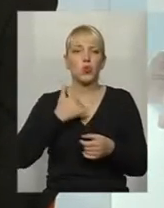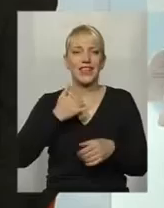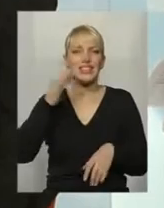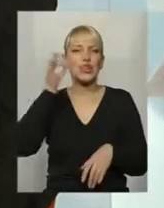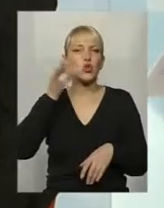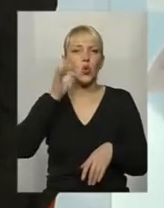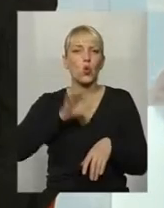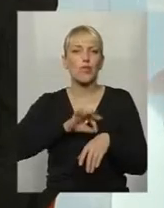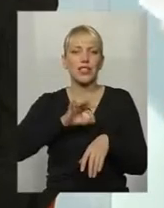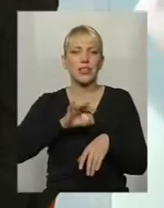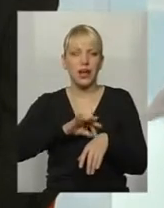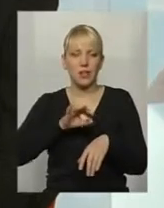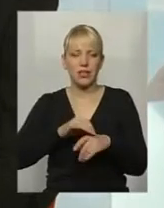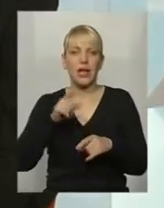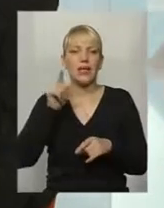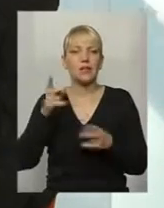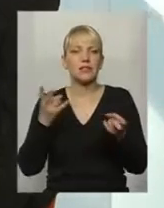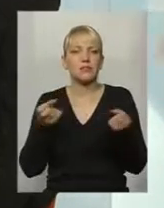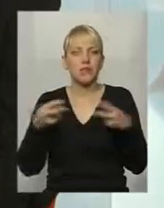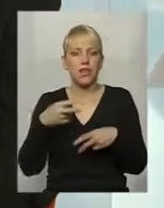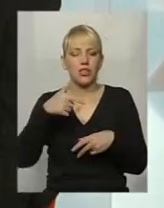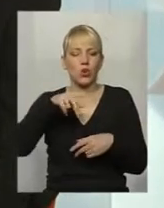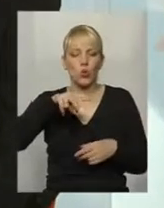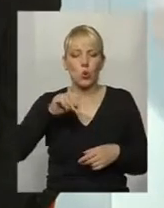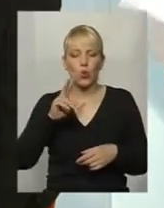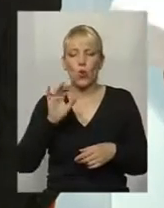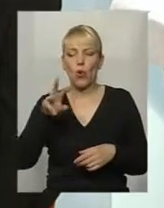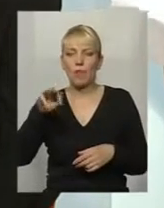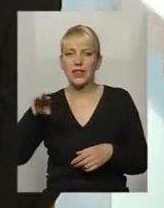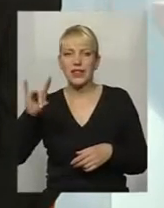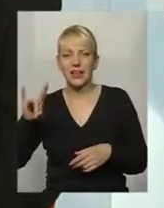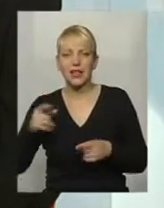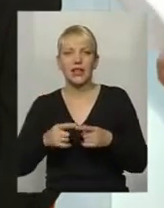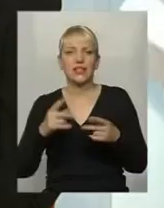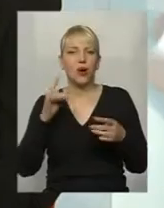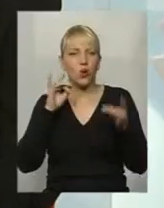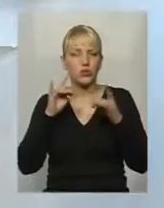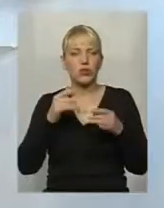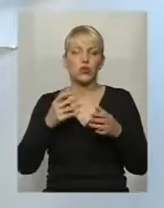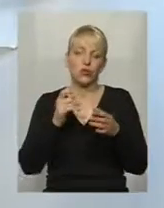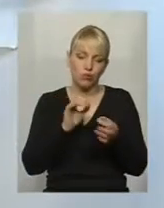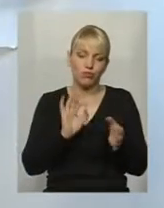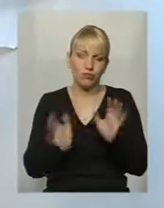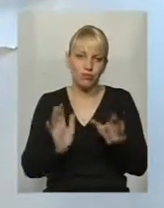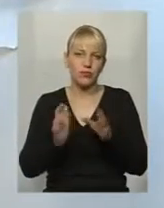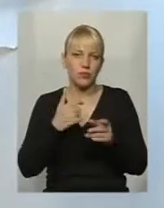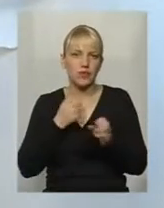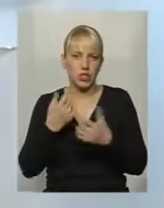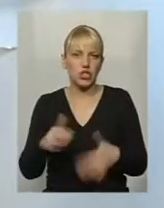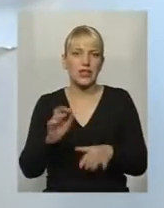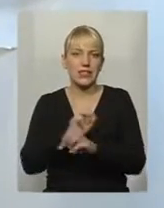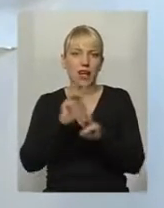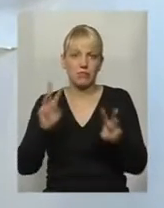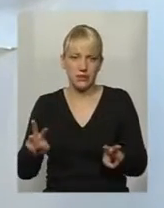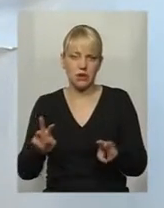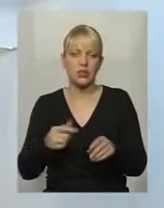діабетом. Їм потрібні глюкометри. Але ще більше, ну глюкометри ми майже вже так забезпечили більш-менш. там